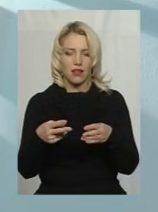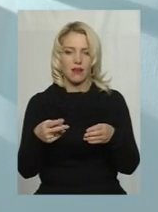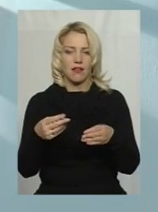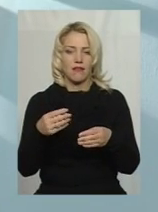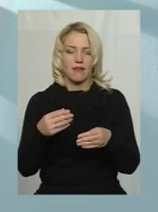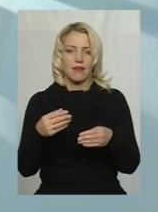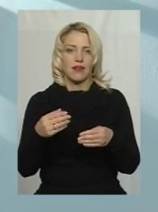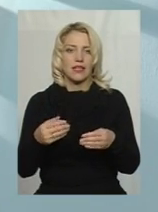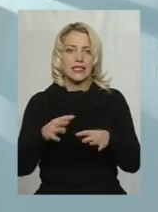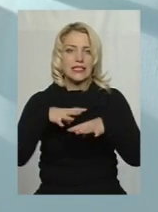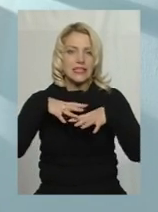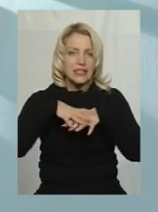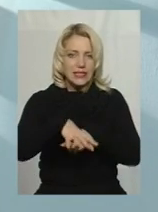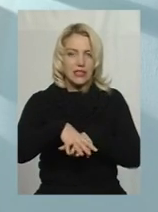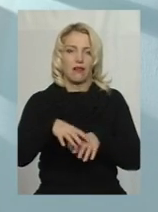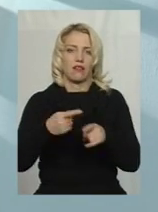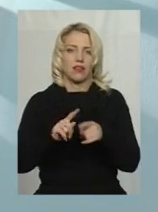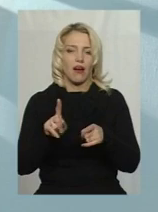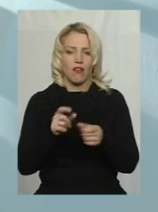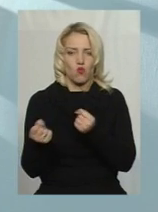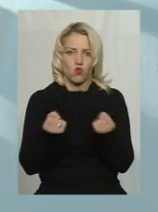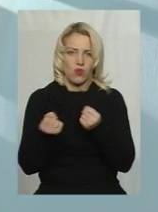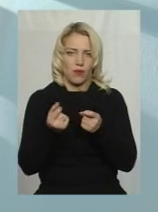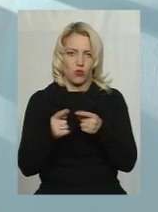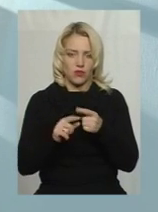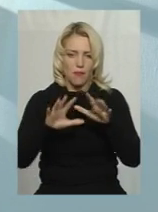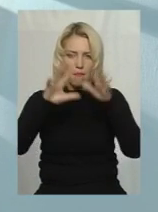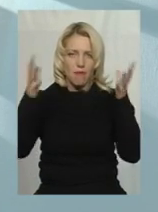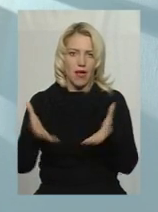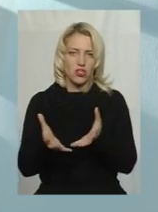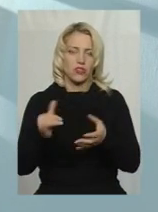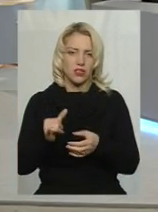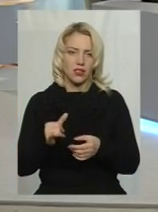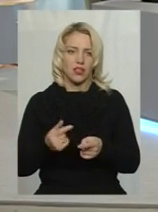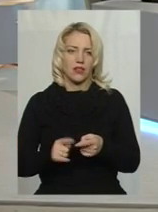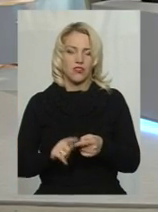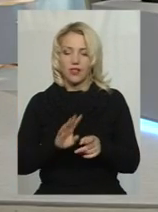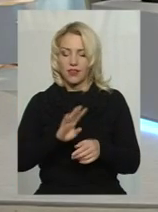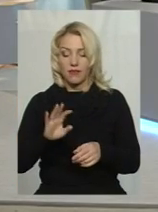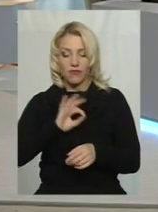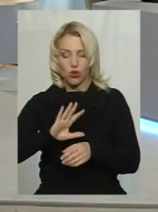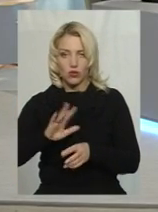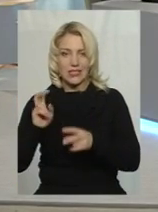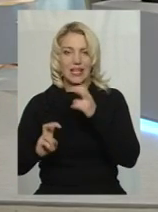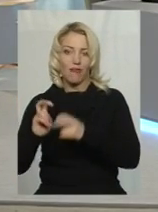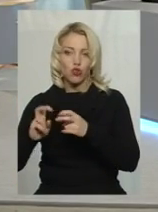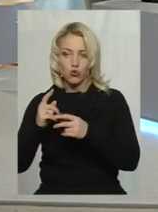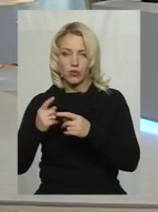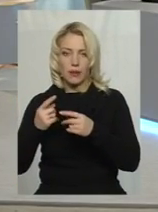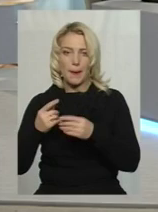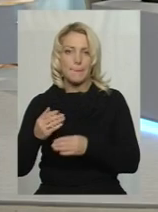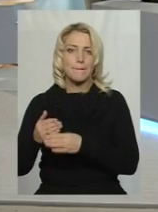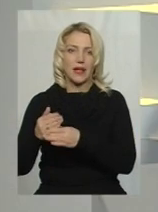І на сьогодні ми вже не використовуємо огорожу, яка робиться заводським методом, а використовуємо саме рябіцю на наших